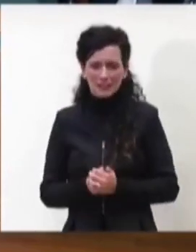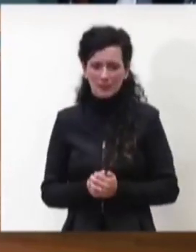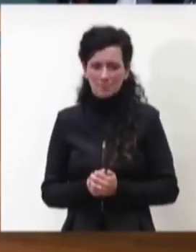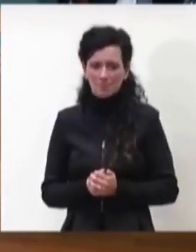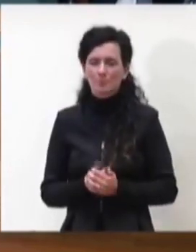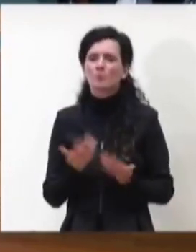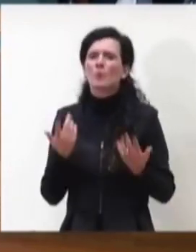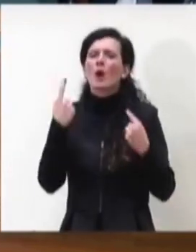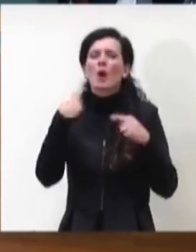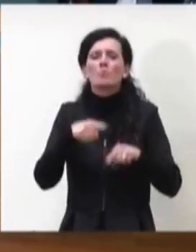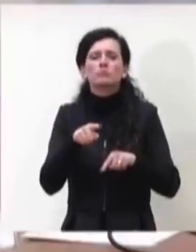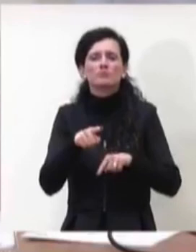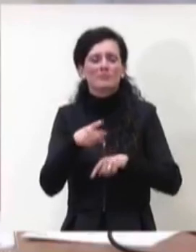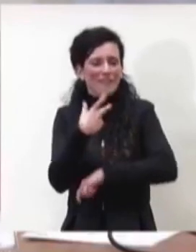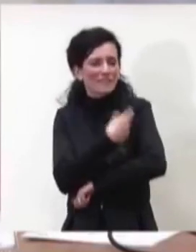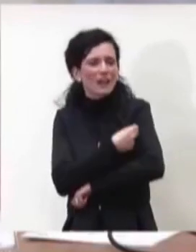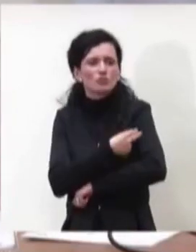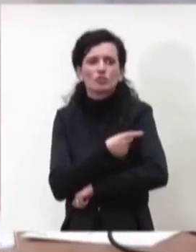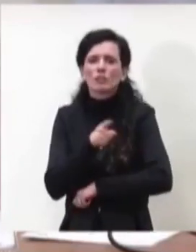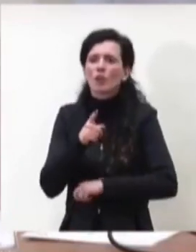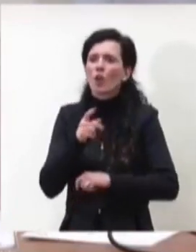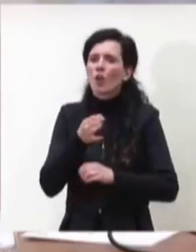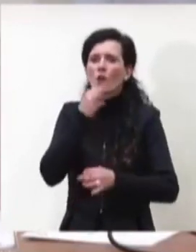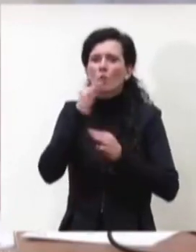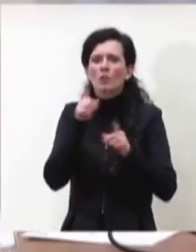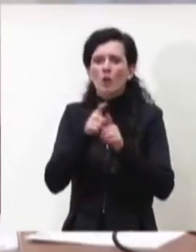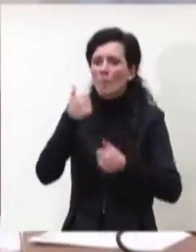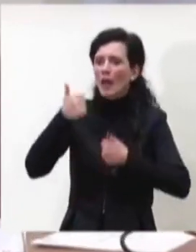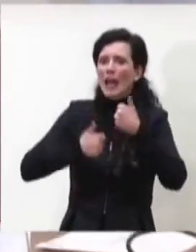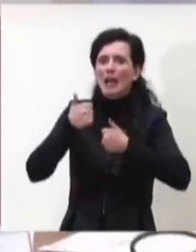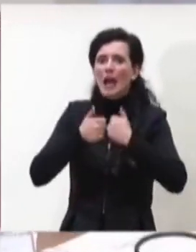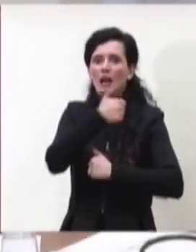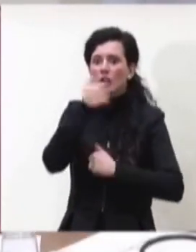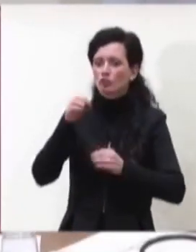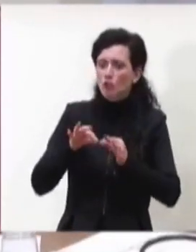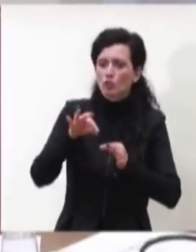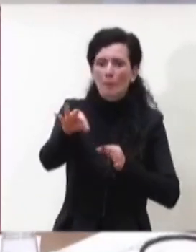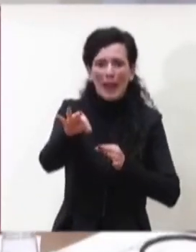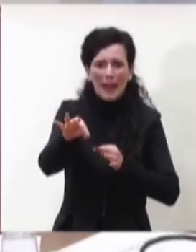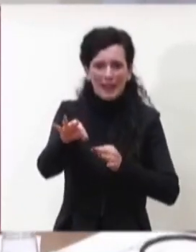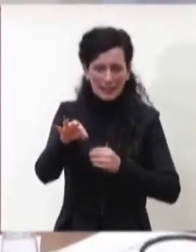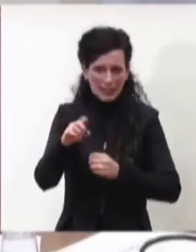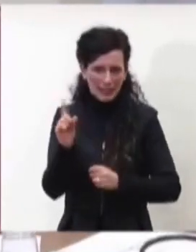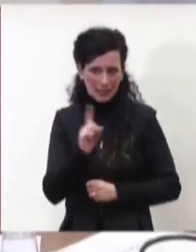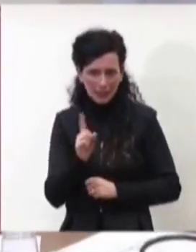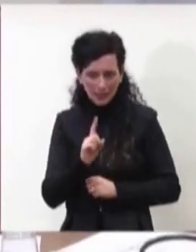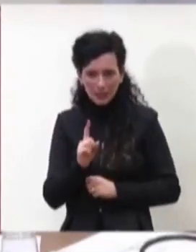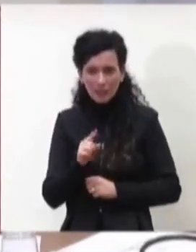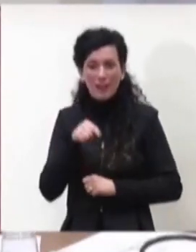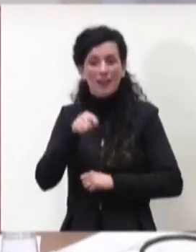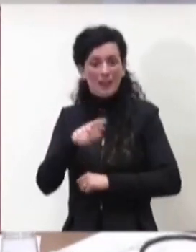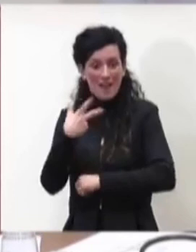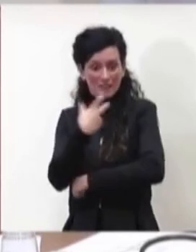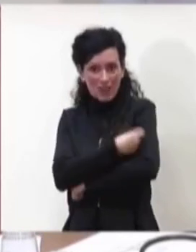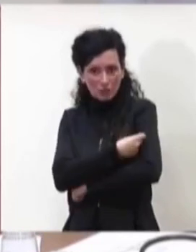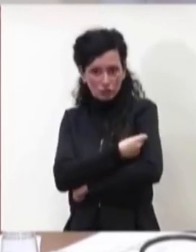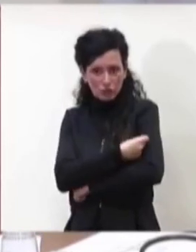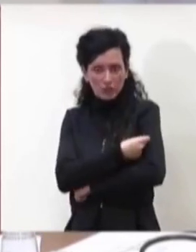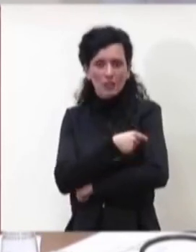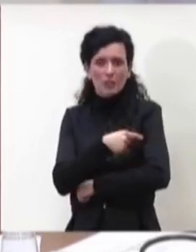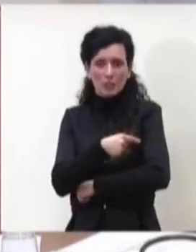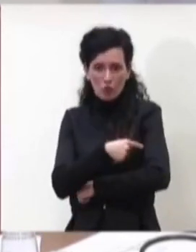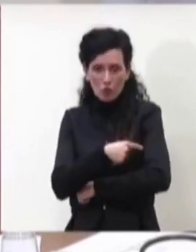dei 100 metri questa è una maratona cioè gli effetti della vaccinazione si possono vedere solo a